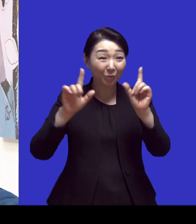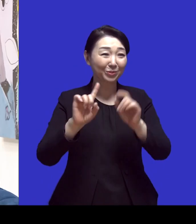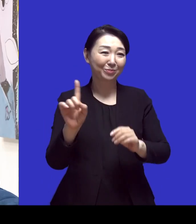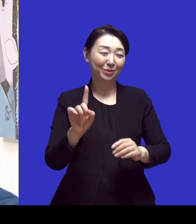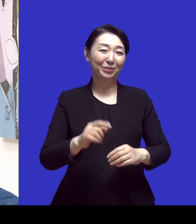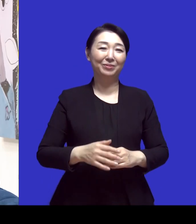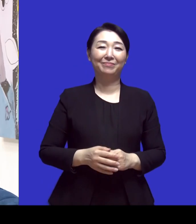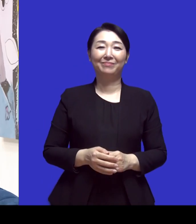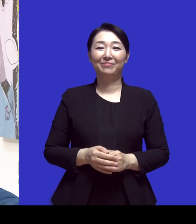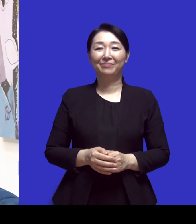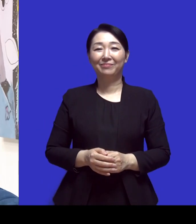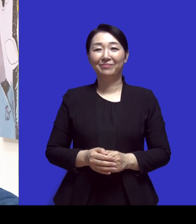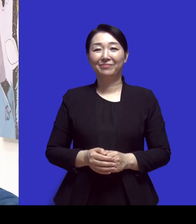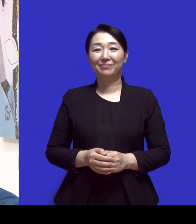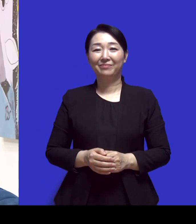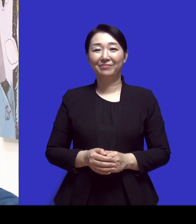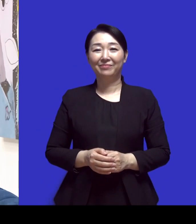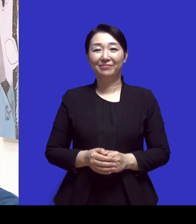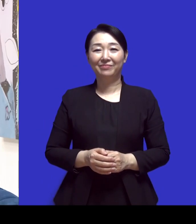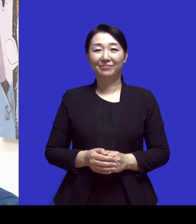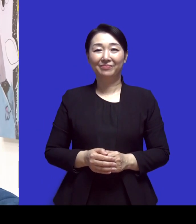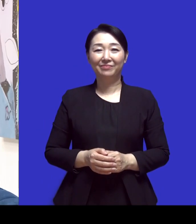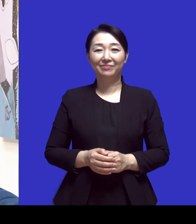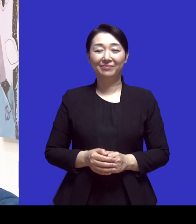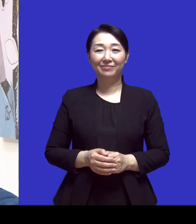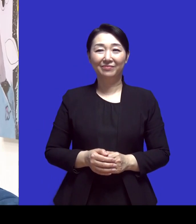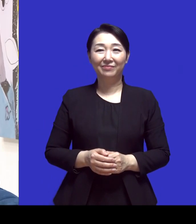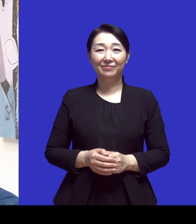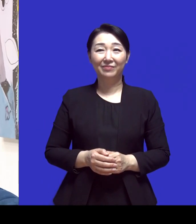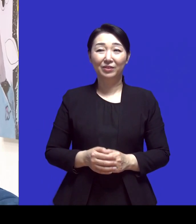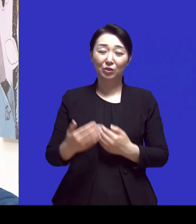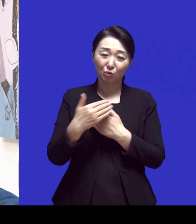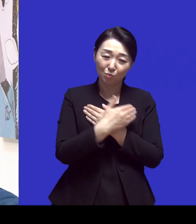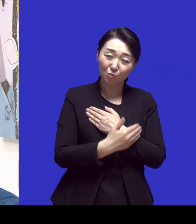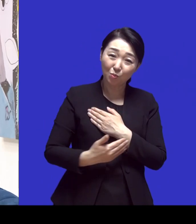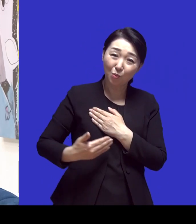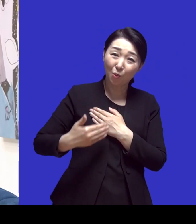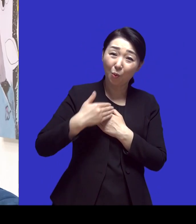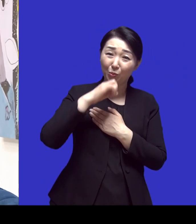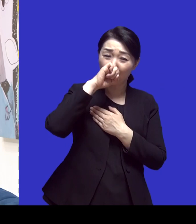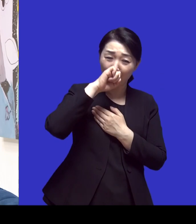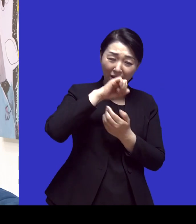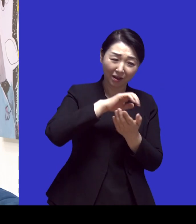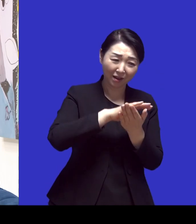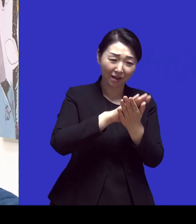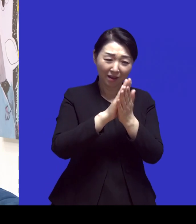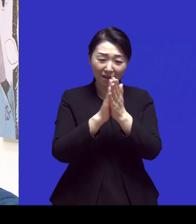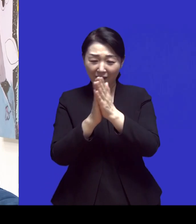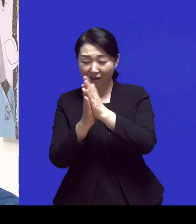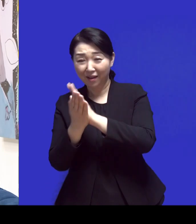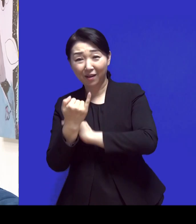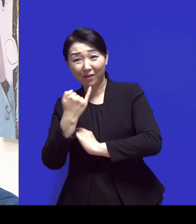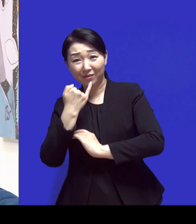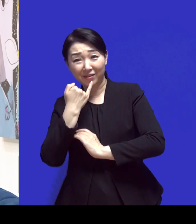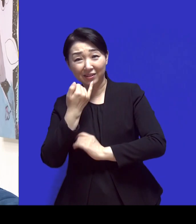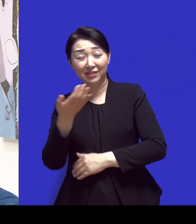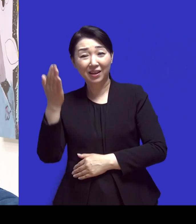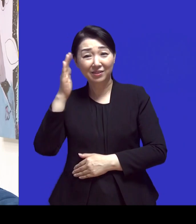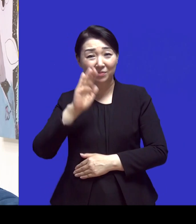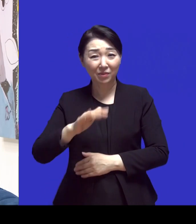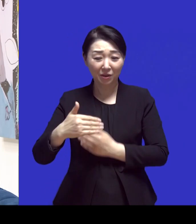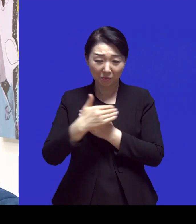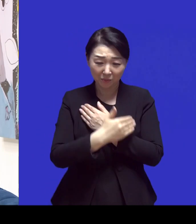이게 사실은 좋아지는 쪽으로 가면 좋지만 좋아지는 쪽으로 가기는